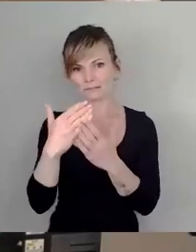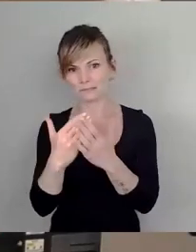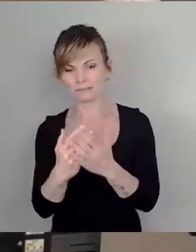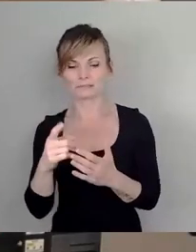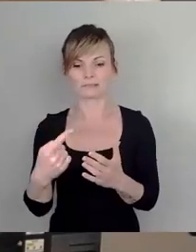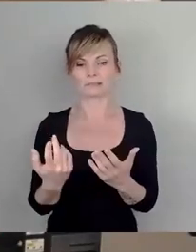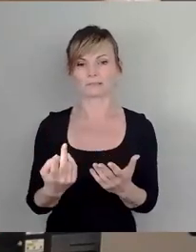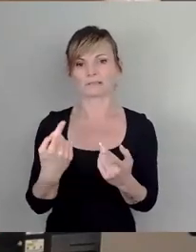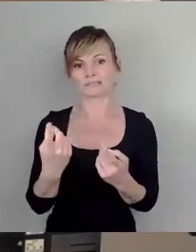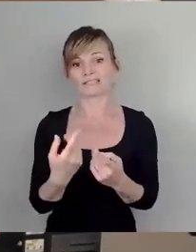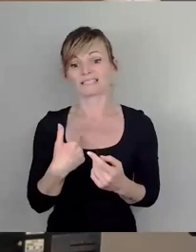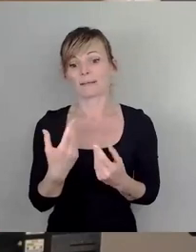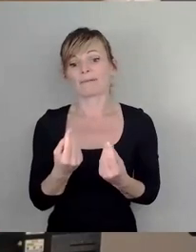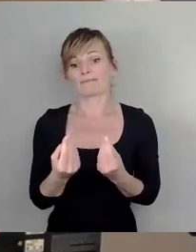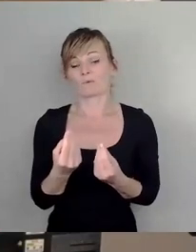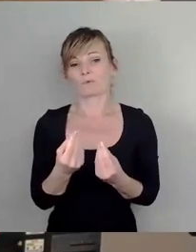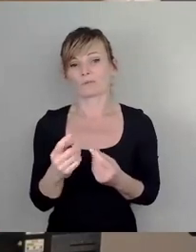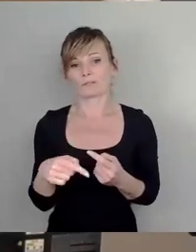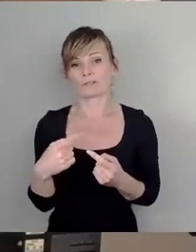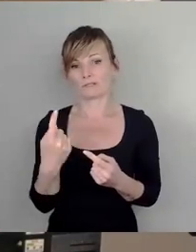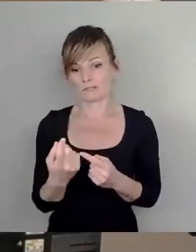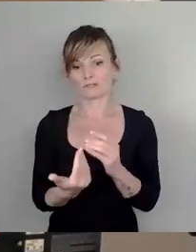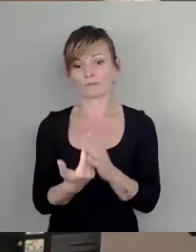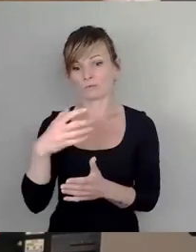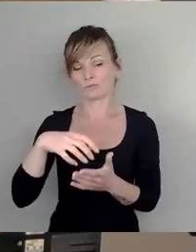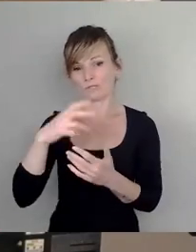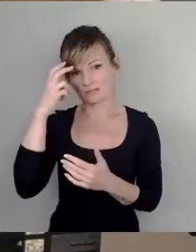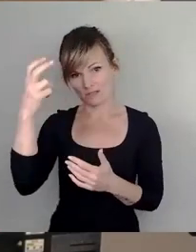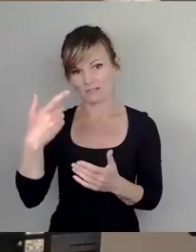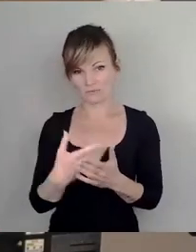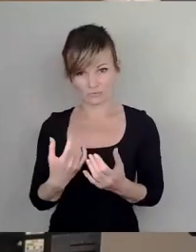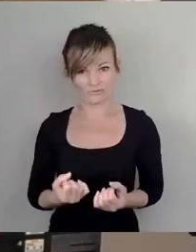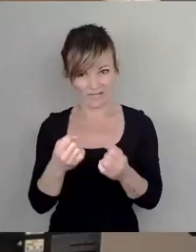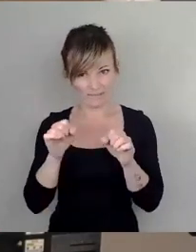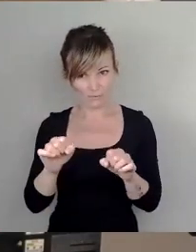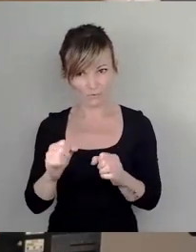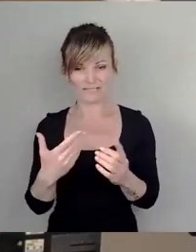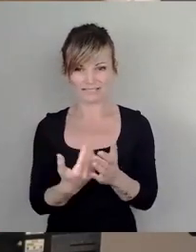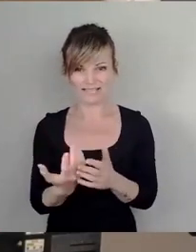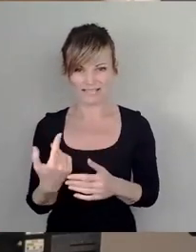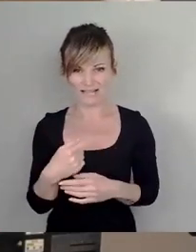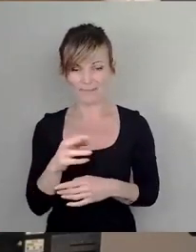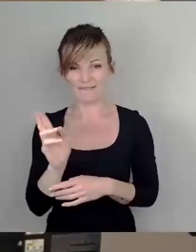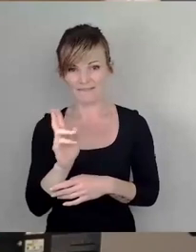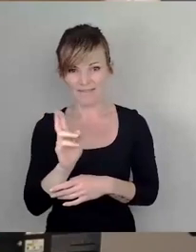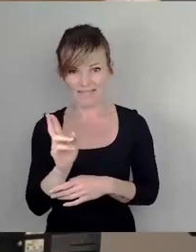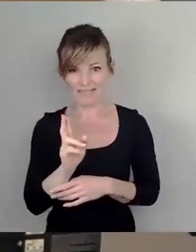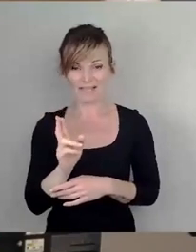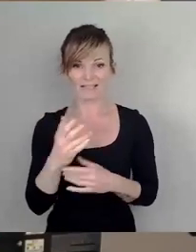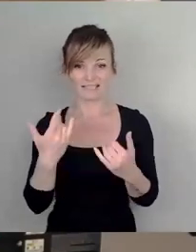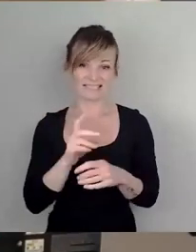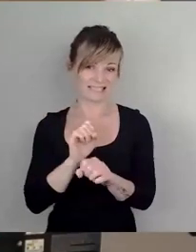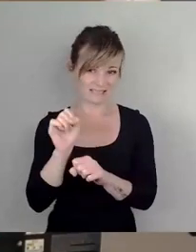das befürchte ich jedenfalls in der Amtszeit des neuen Stadtrates schwer möglich werden würde. Und deshalb beneide ich diejenigen, die hier kämpfen werden,